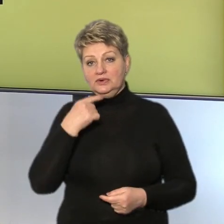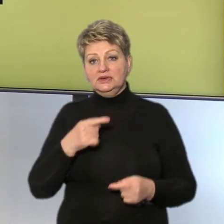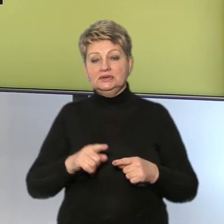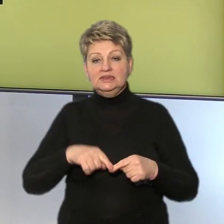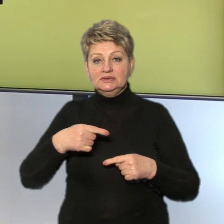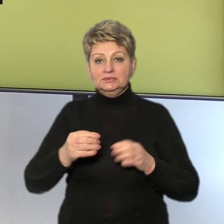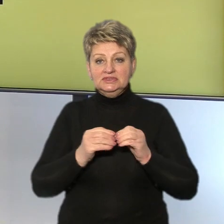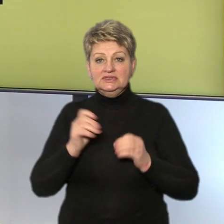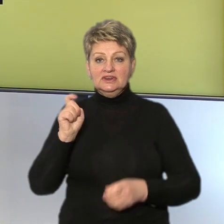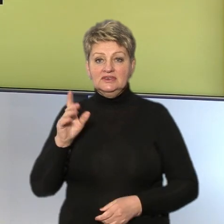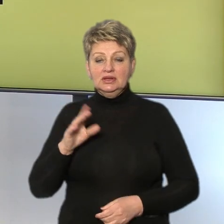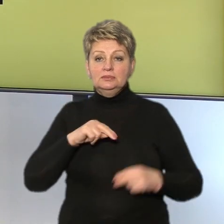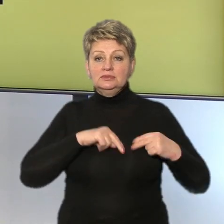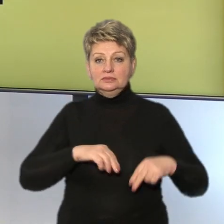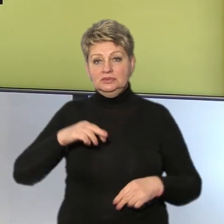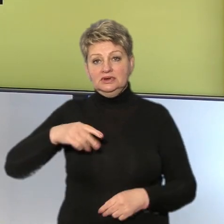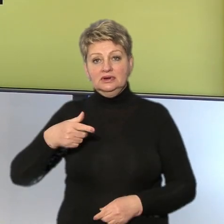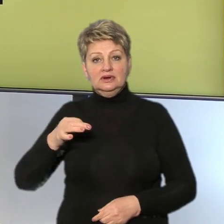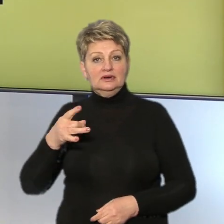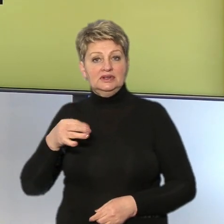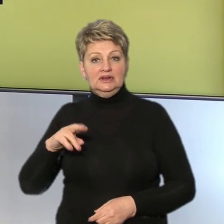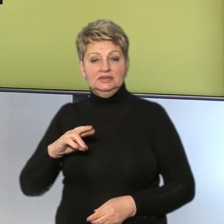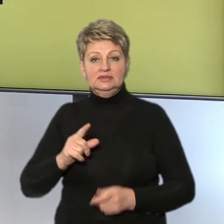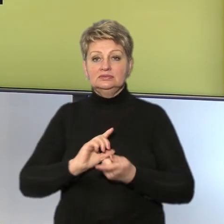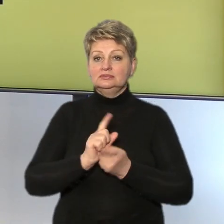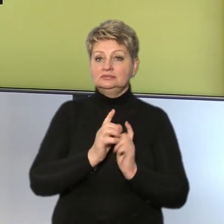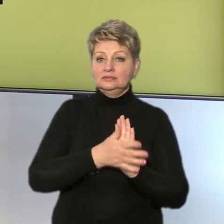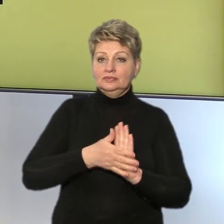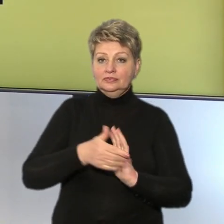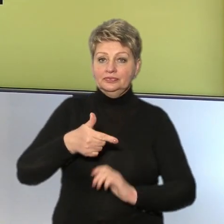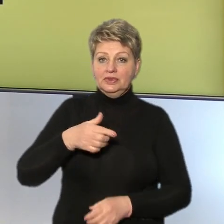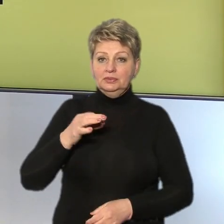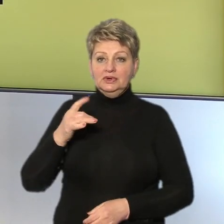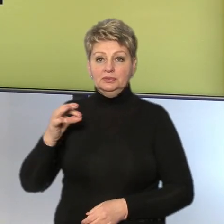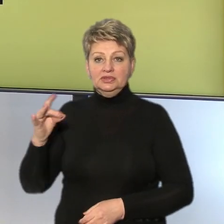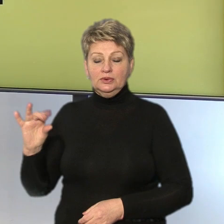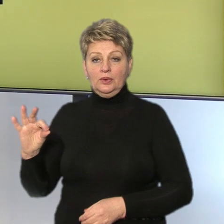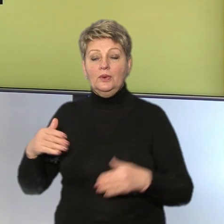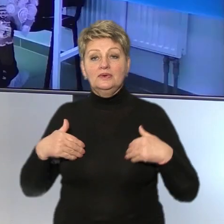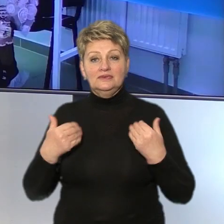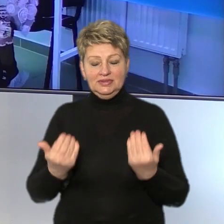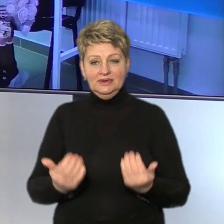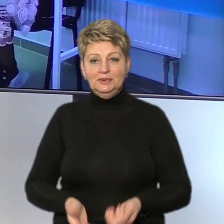хвилин. В студії працює Марія Гаврилян, жестова мова Галина Абраменко. Це новини на Суспільному. Вітаю.